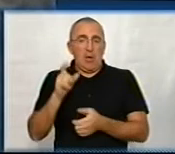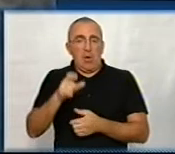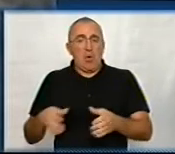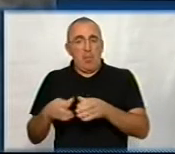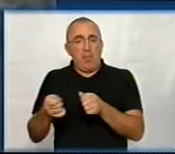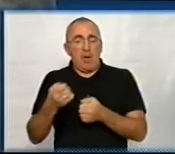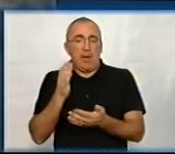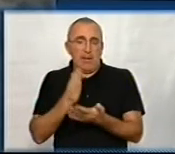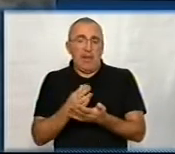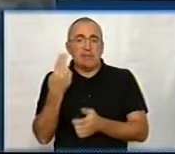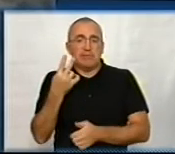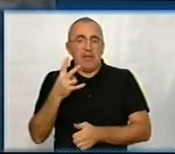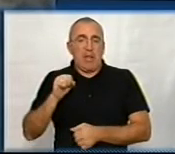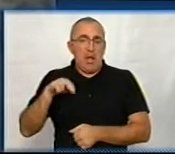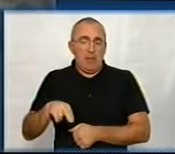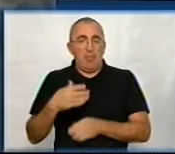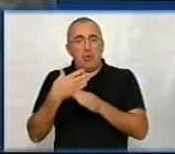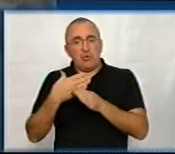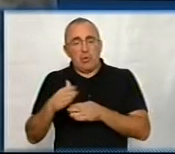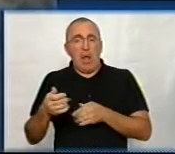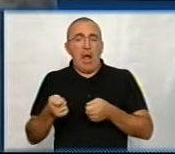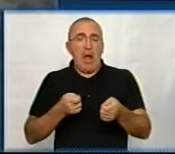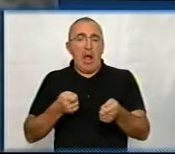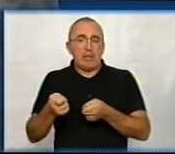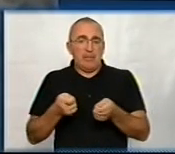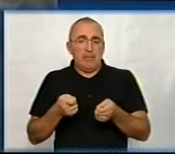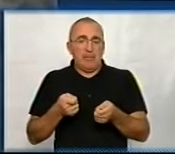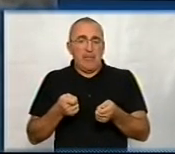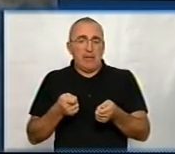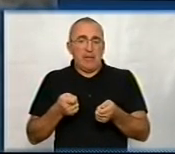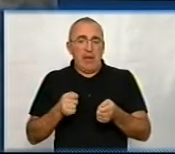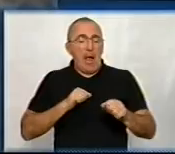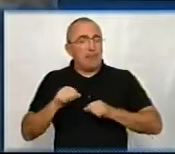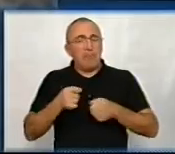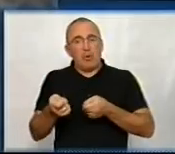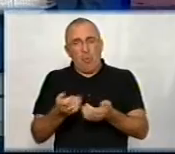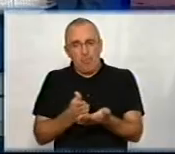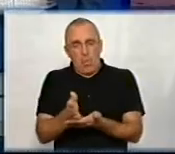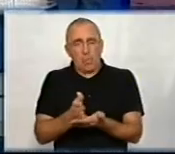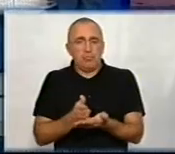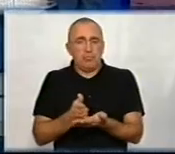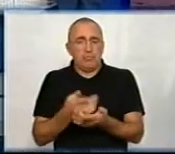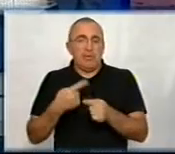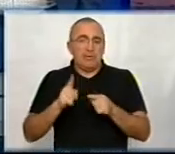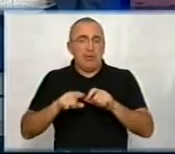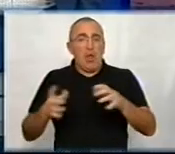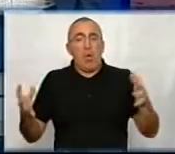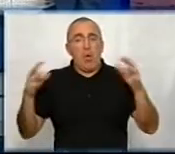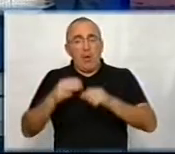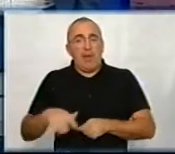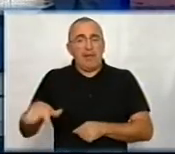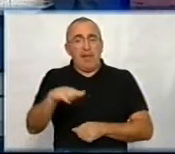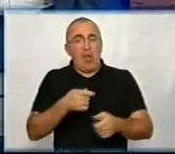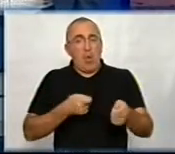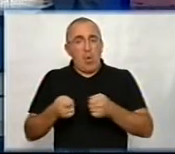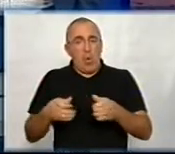де є такі СНАПи і так далі, от в частині адміністративних послуг. А решта, вже, як би, є досвід цих об'єднаних територіальних